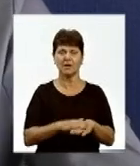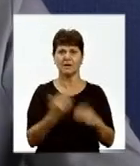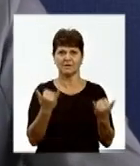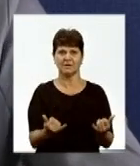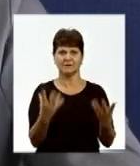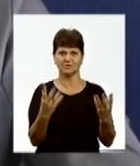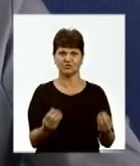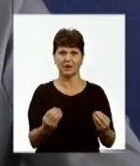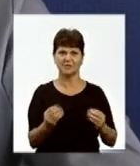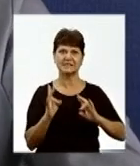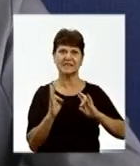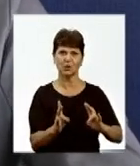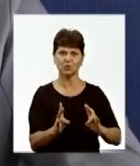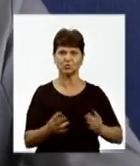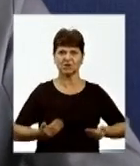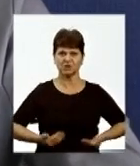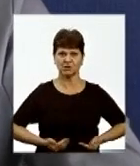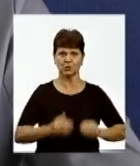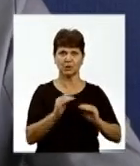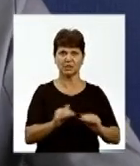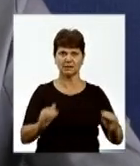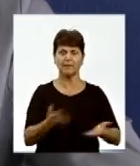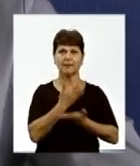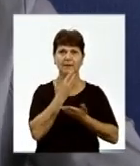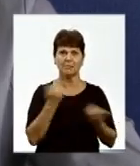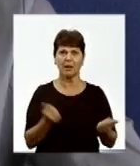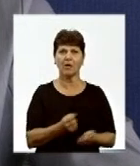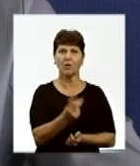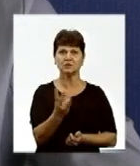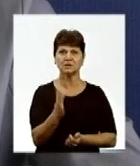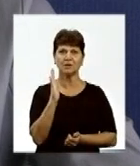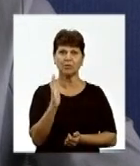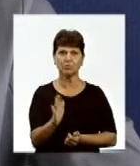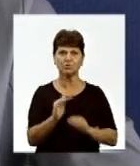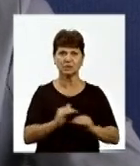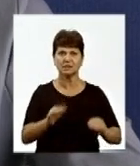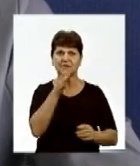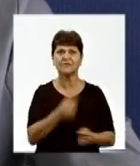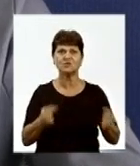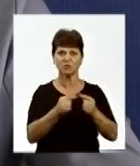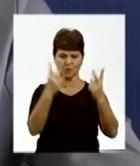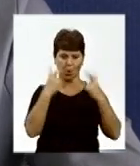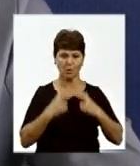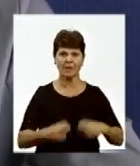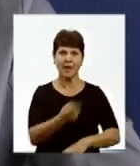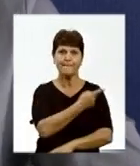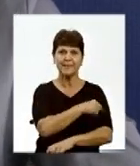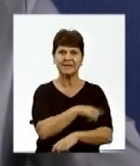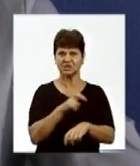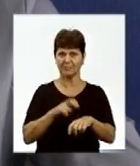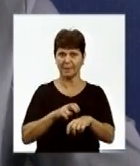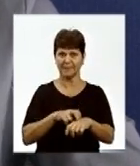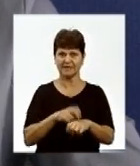даний час загрожують життю дітей, немає, оскільки були діти вчасно оглянути медичними працівниками.